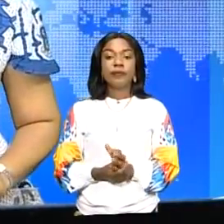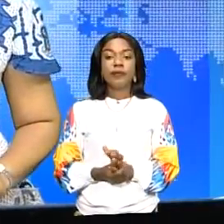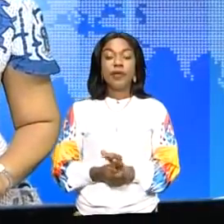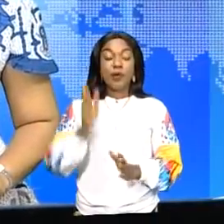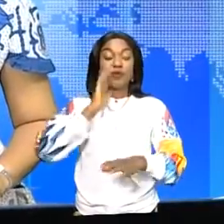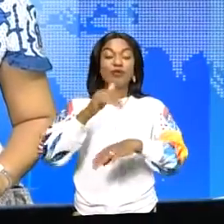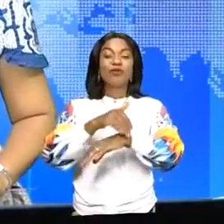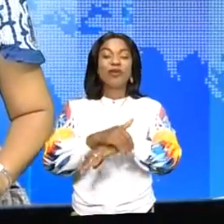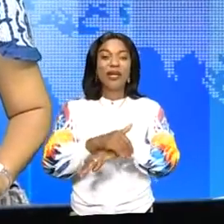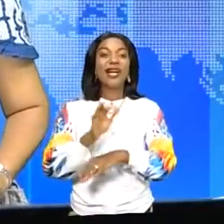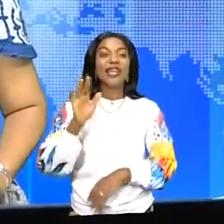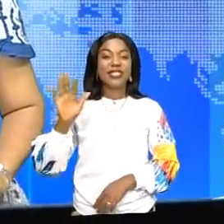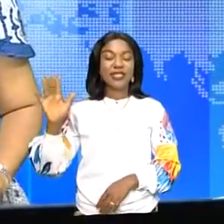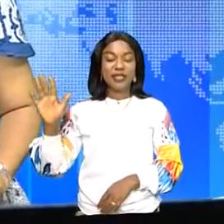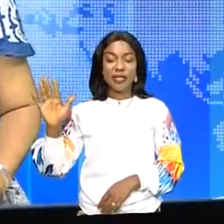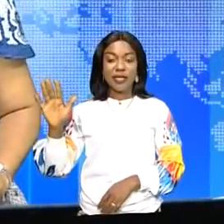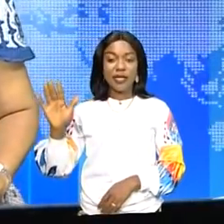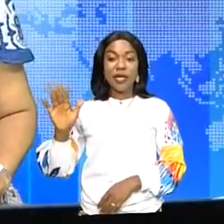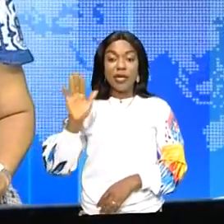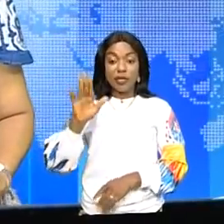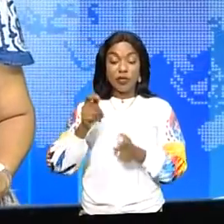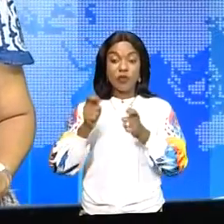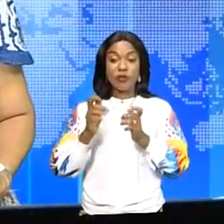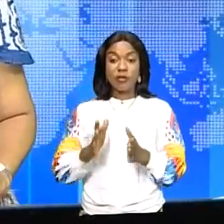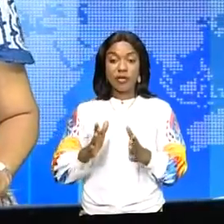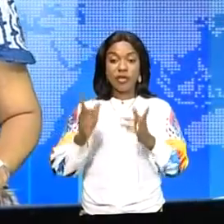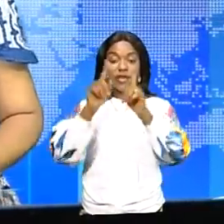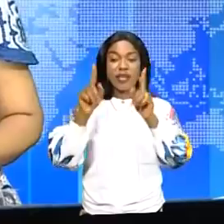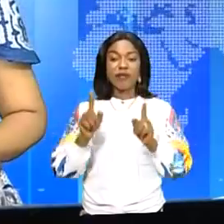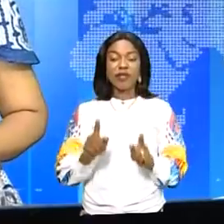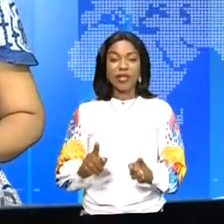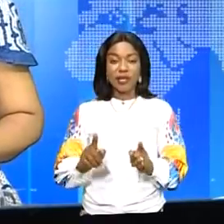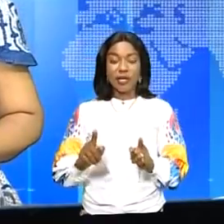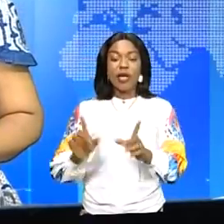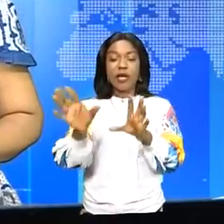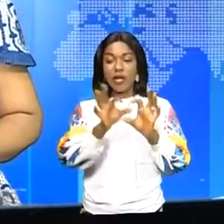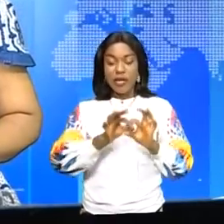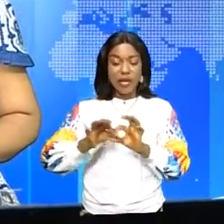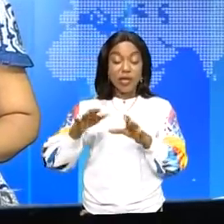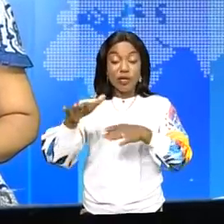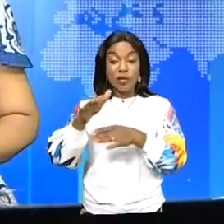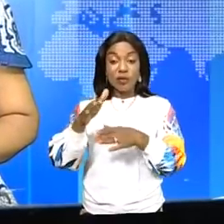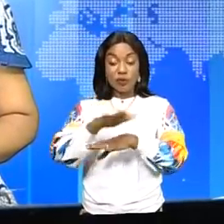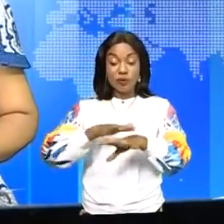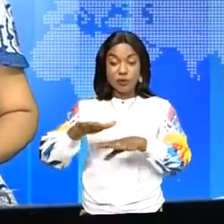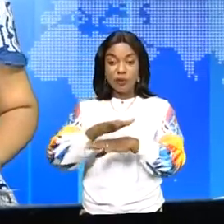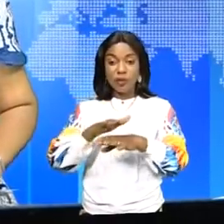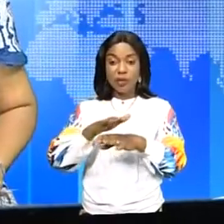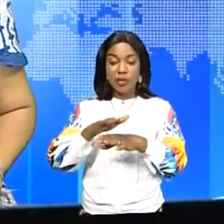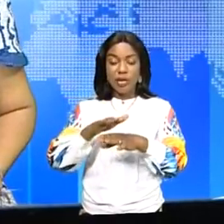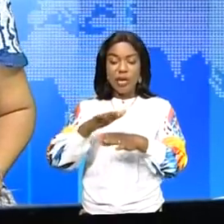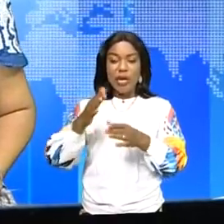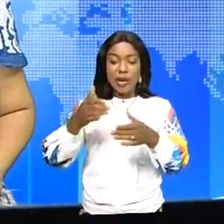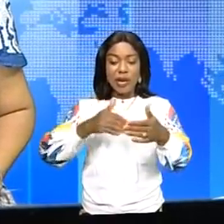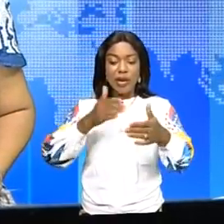Bonsoir, c'est à Kinshasa que se joue l'avenir de l'Afrique. Les négociations sur le barrage de la Renaissance